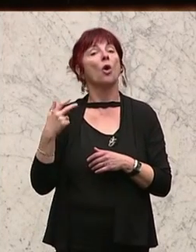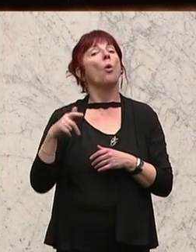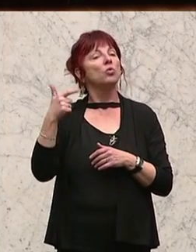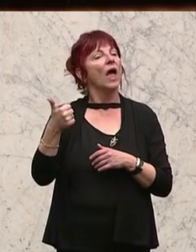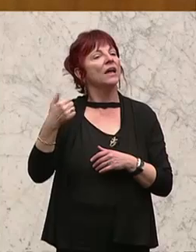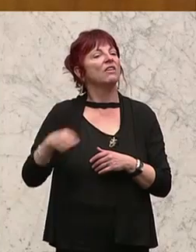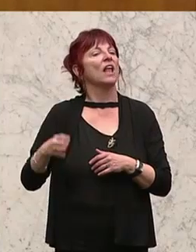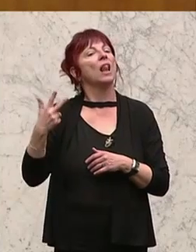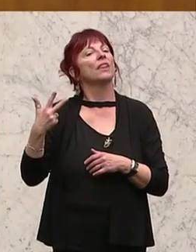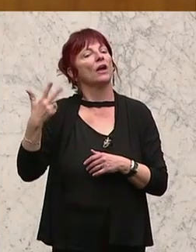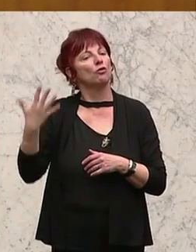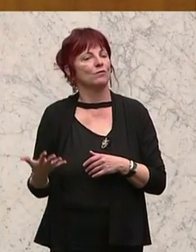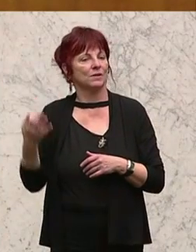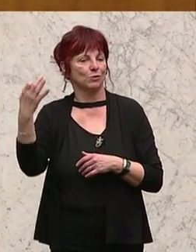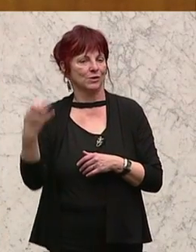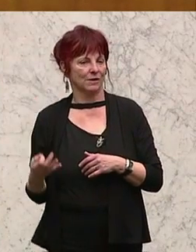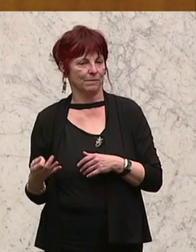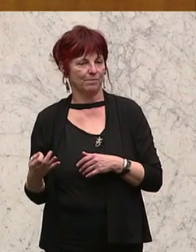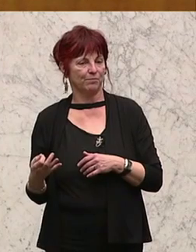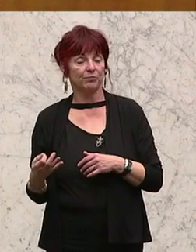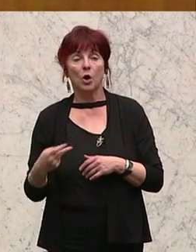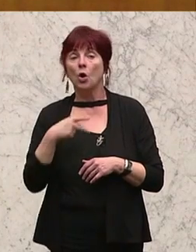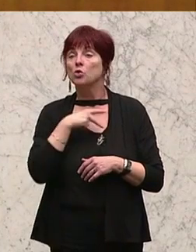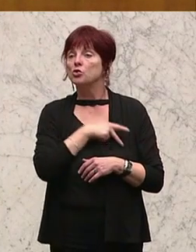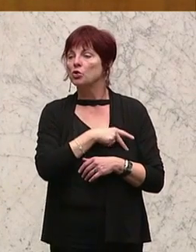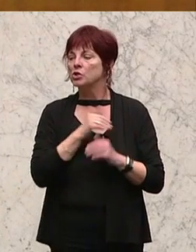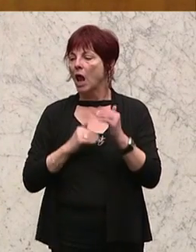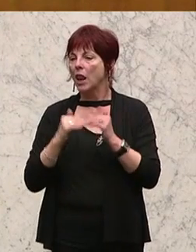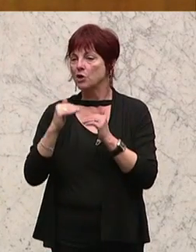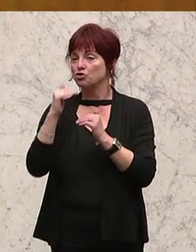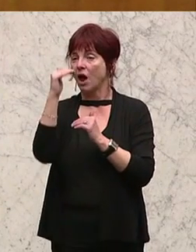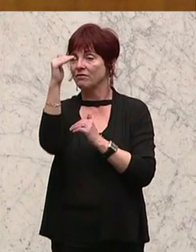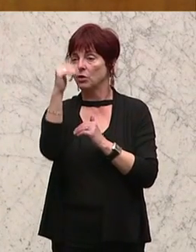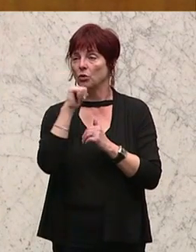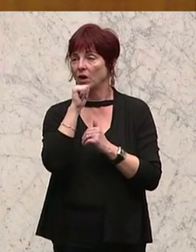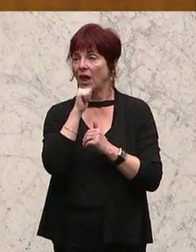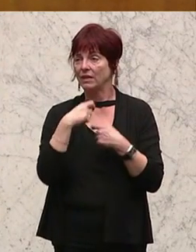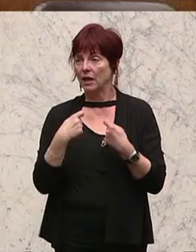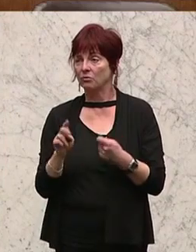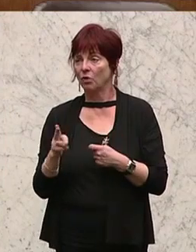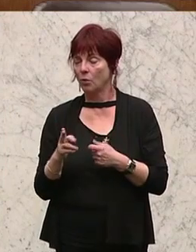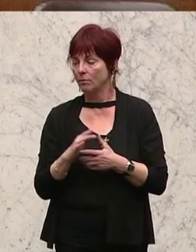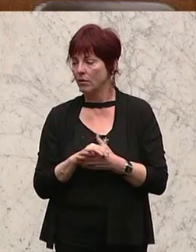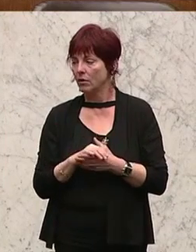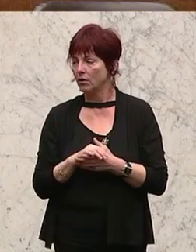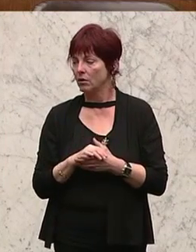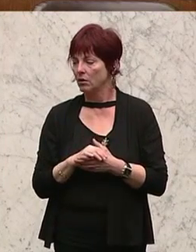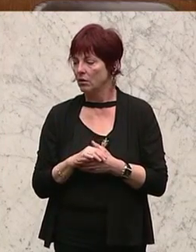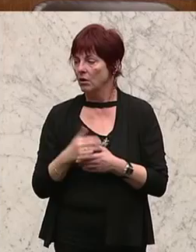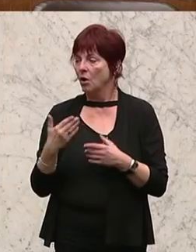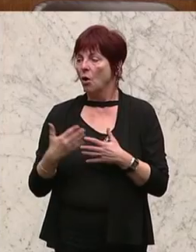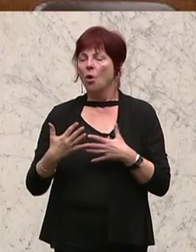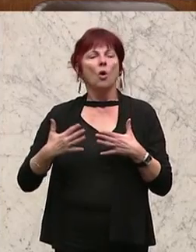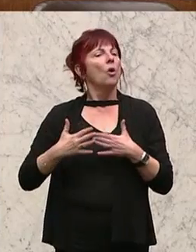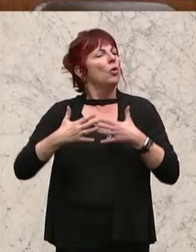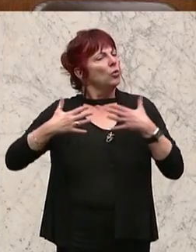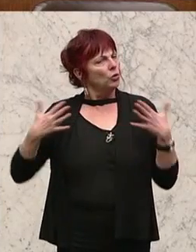sinken. Warum gibt es keine soziale Staffelung? Wird sehr oft markiert. Größere, und das